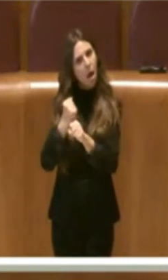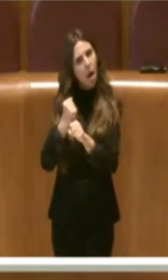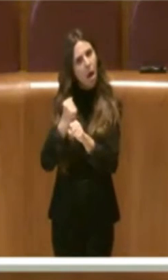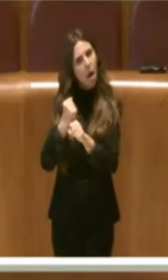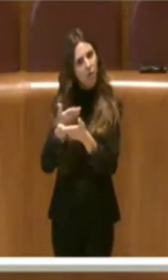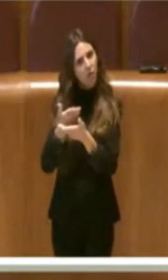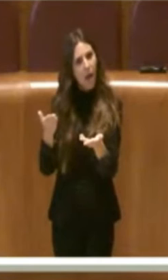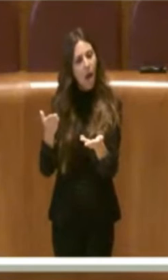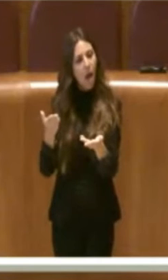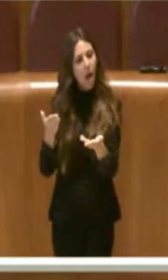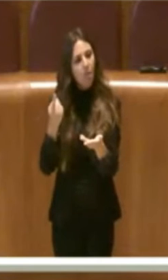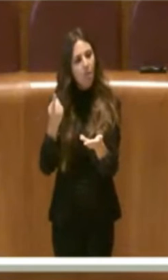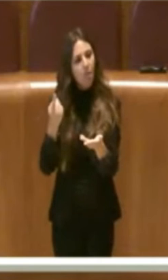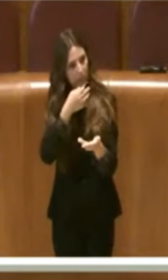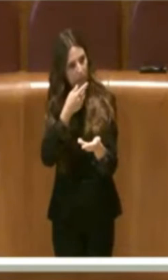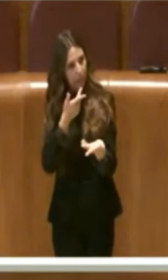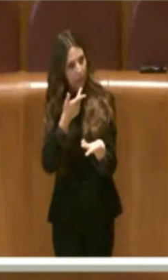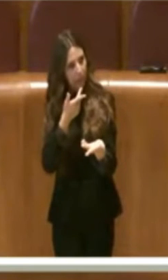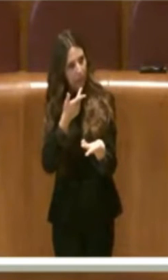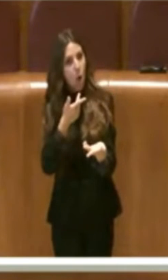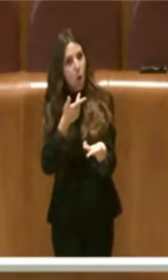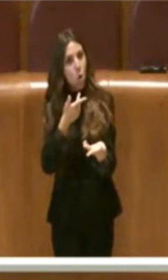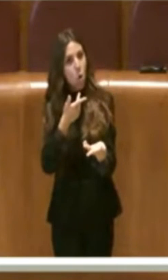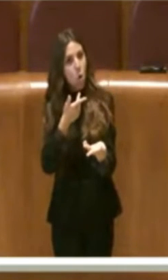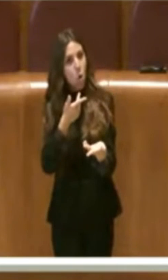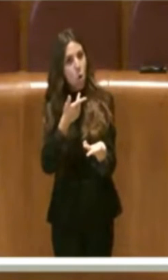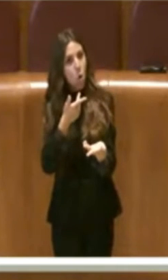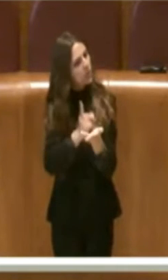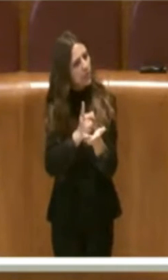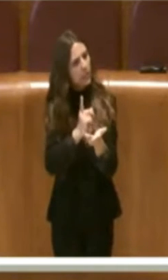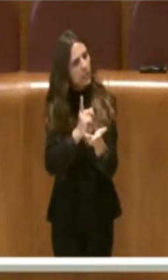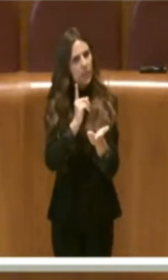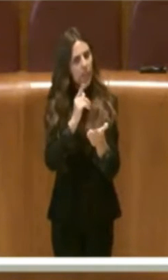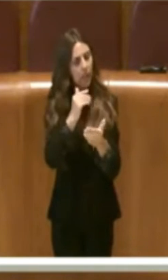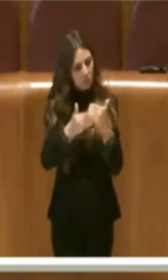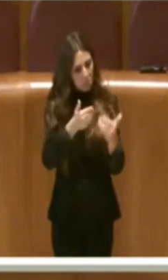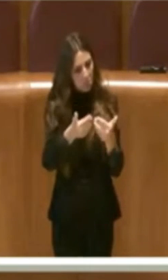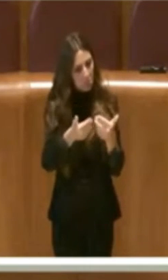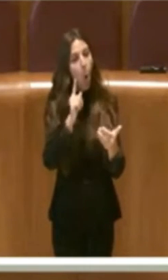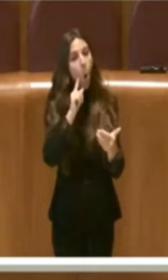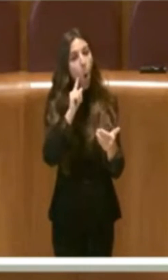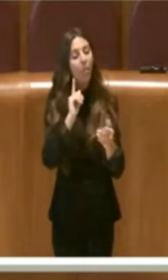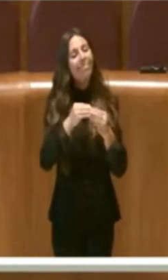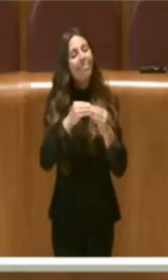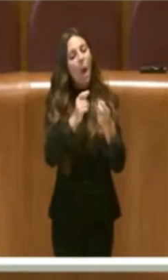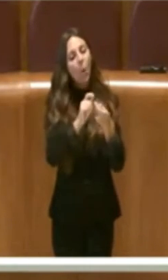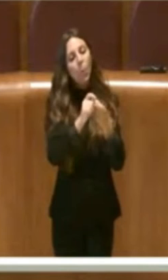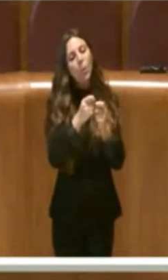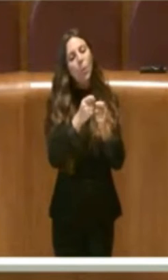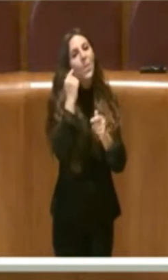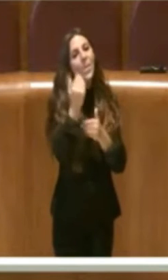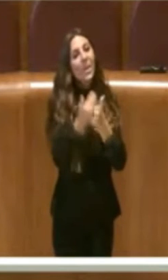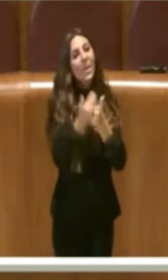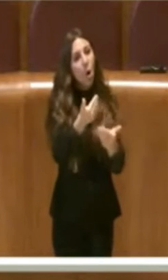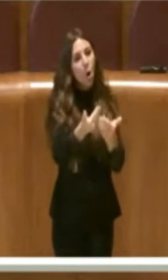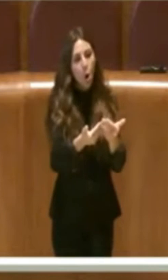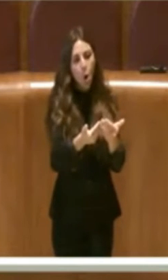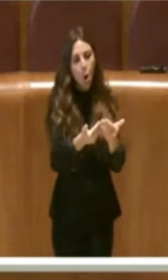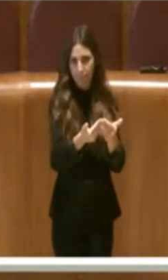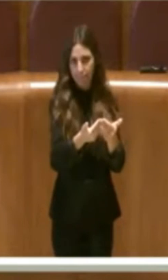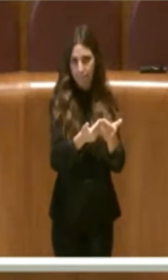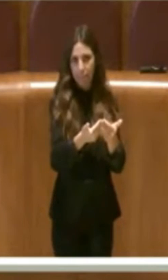questo non vuol dire che non si debba proseguire e migliorare ad apportare, ma non è